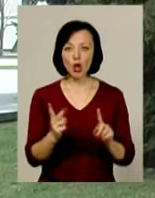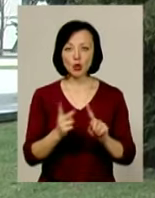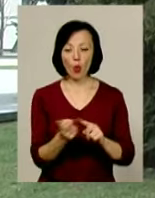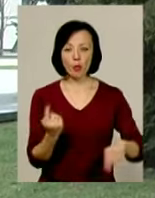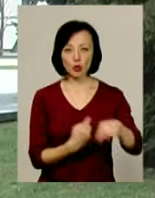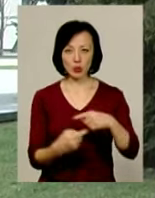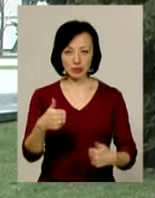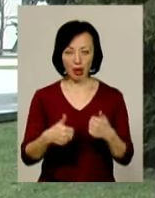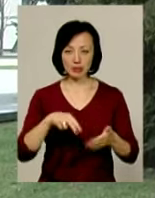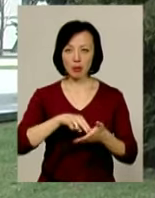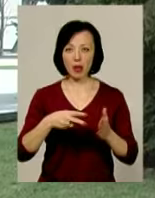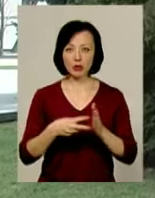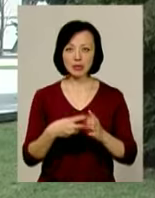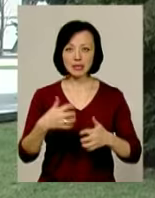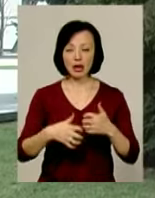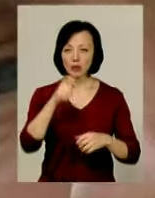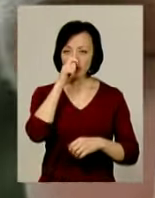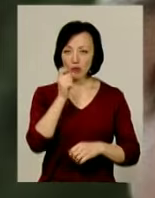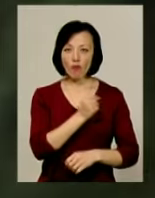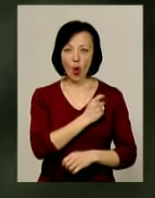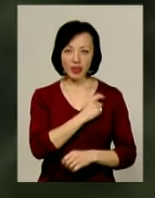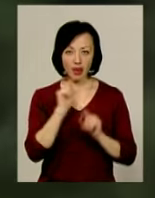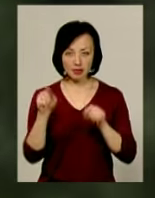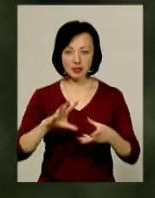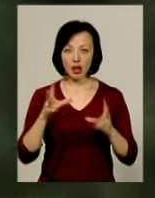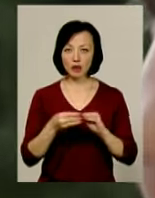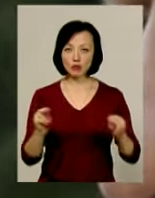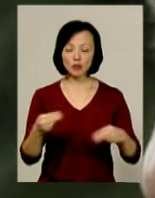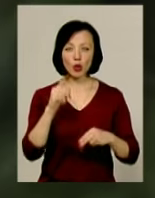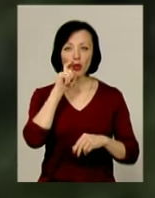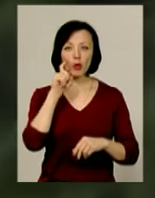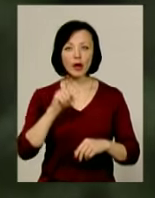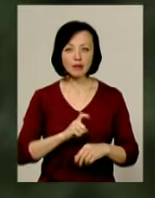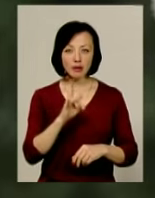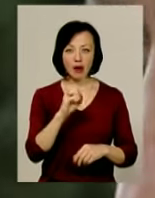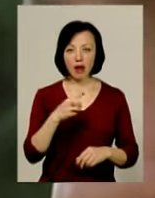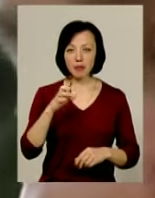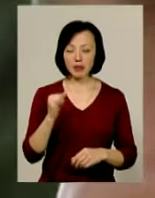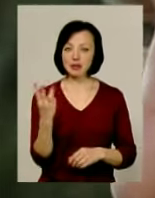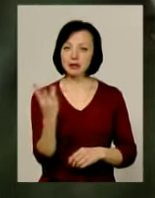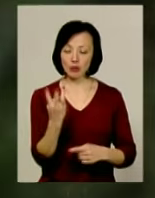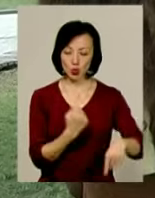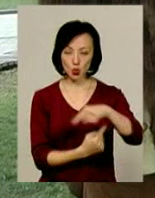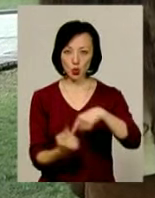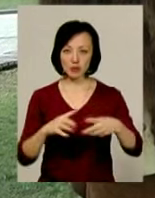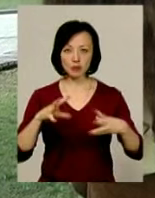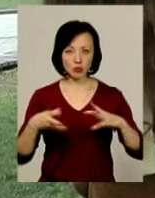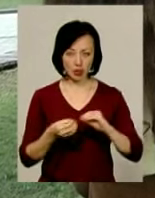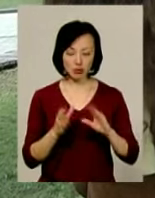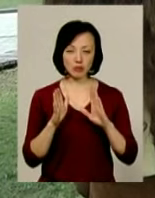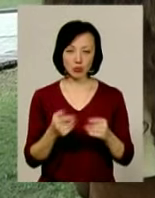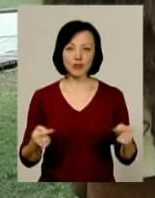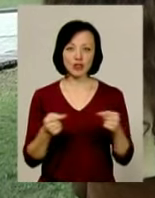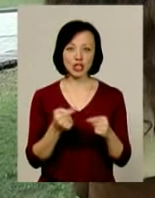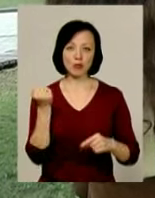другому турі змагань. Він запланований на середину квітня в Одесі. Загалом чемпіонат України з класичного регбі складається з трьох турів. За їхніми результатами і буде